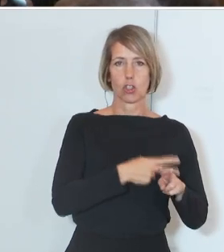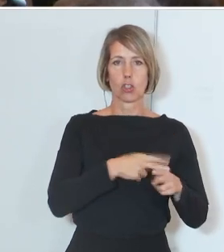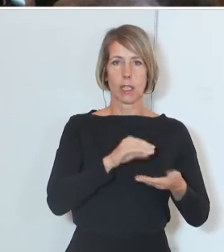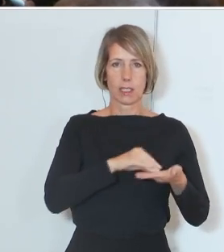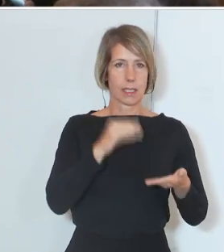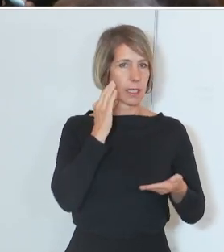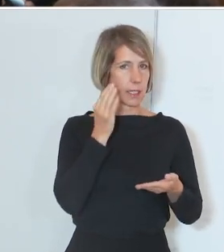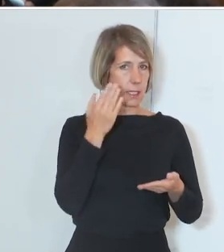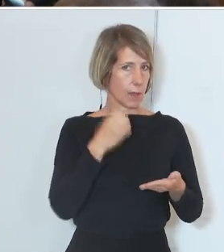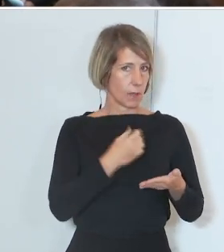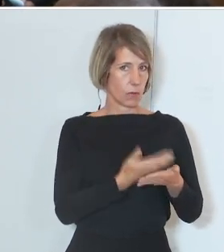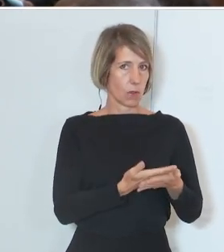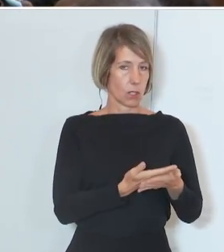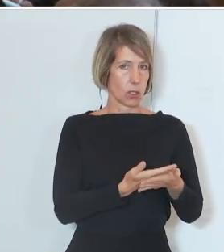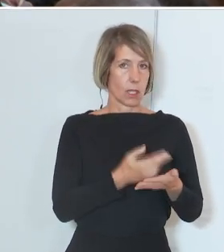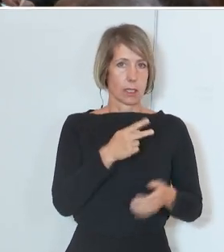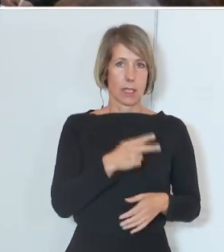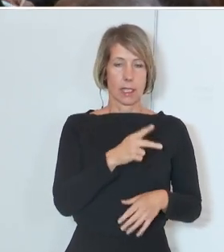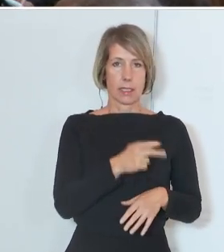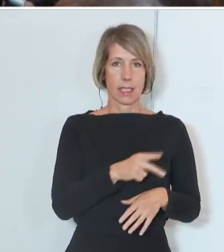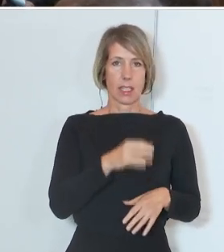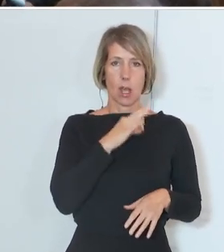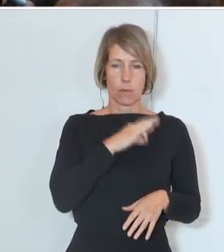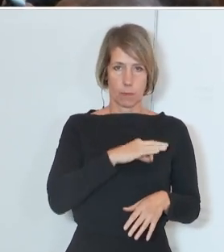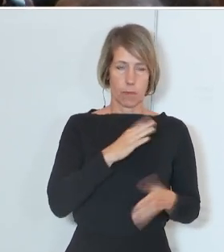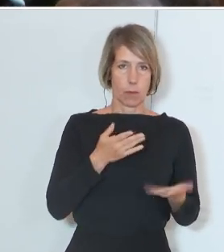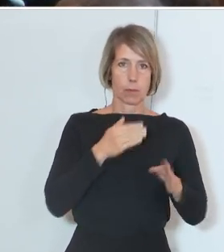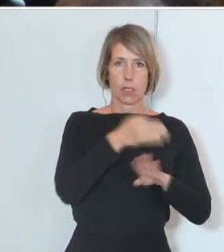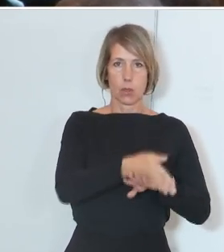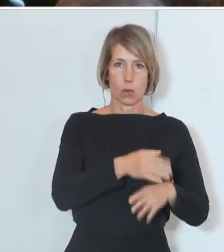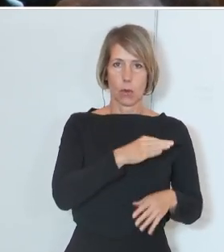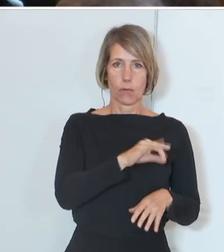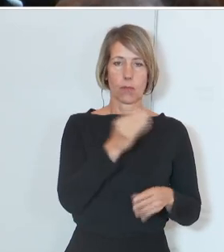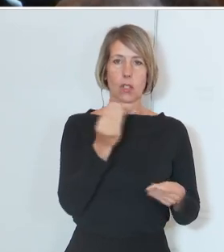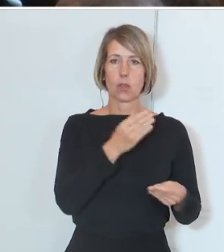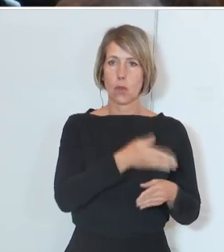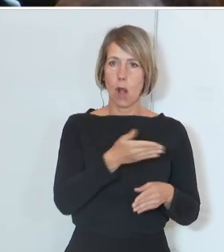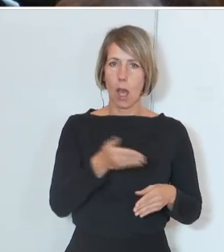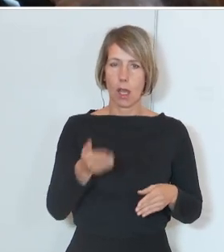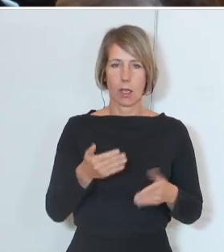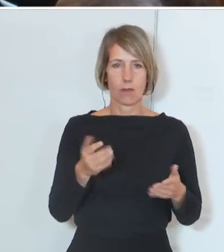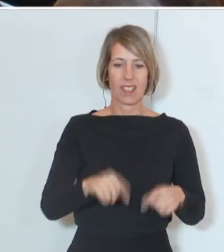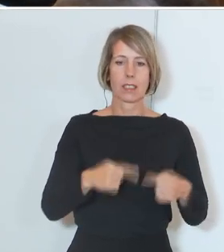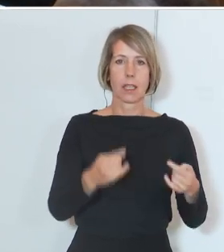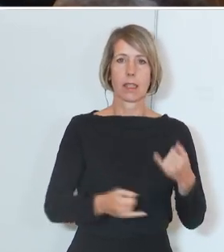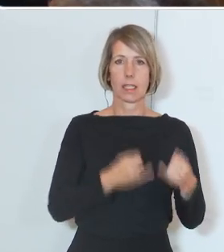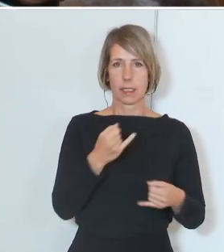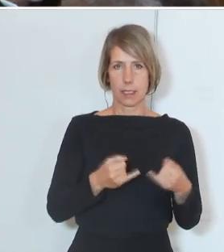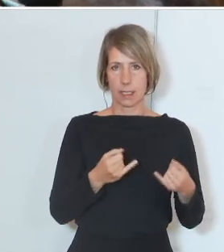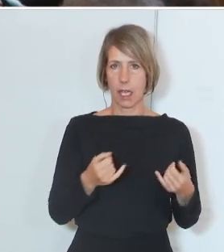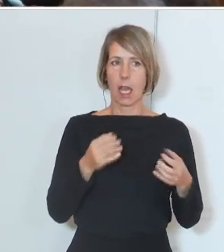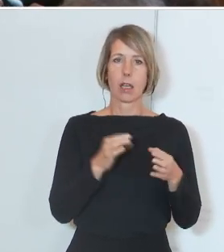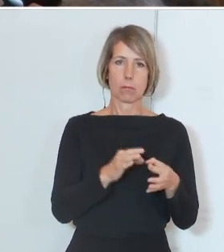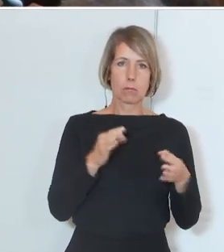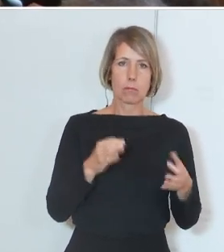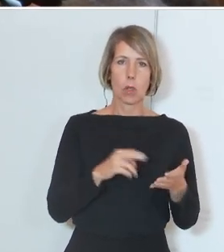vorgeschlagen, ein KZ-Besuch für die Schülerinnen und Schüler. Was ist da im nächsten Jahr geplant an konkreten